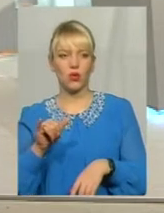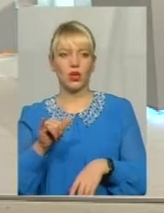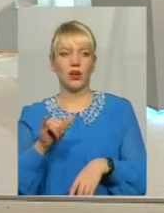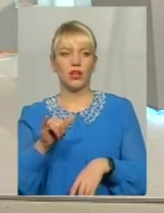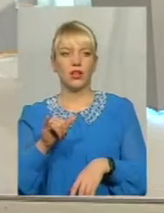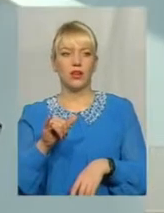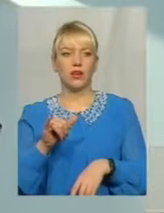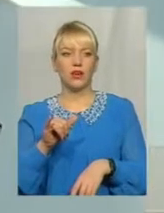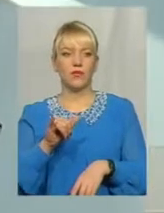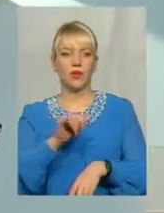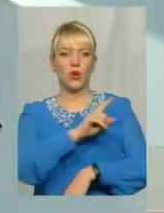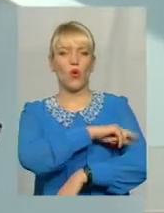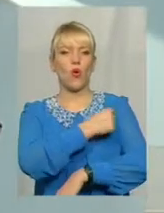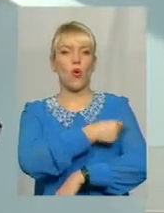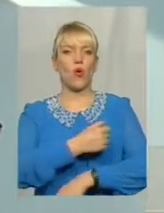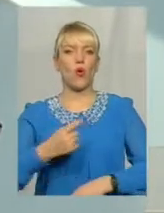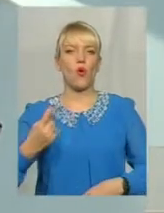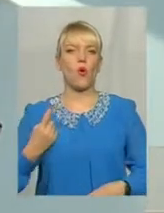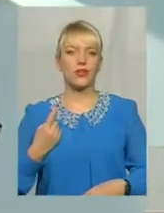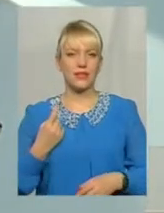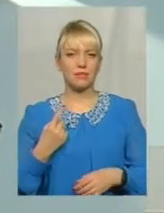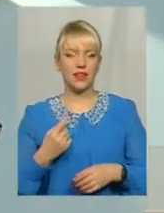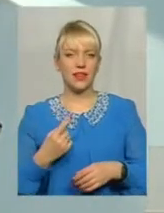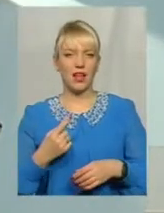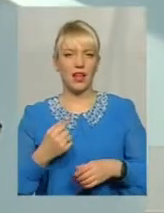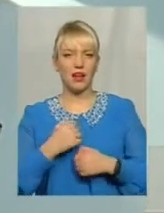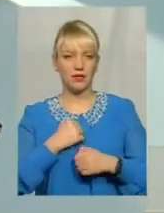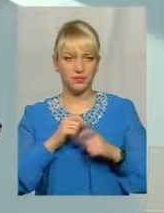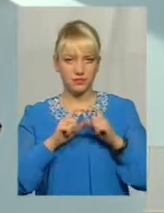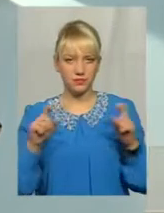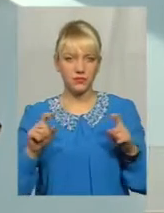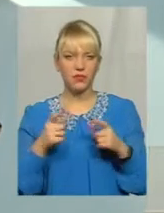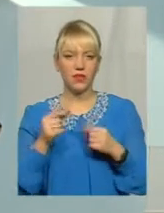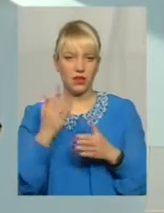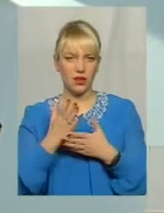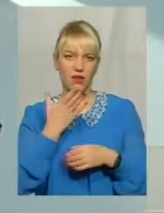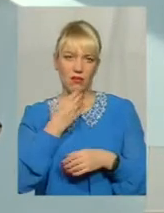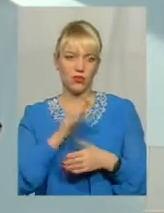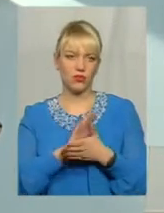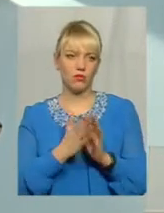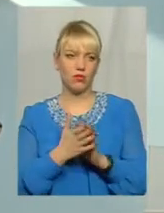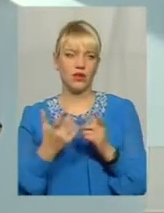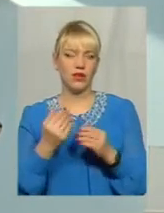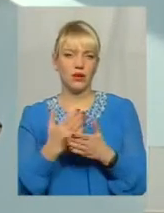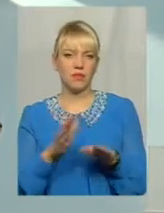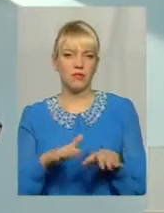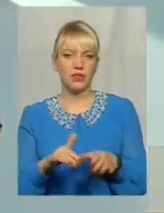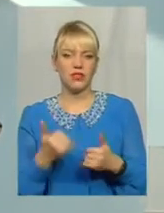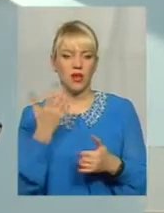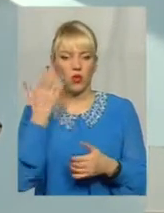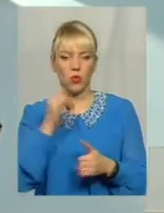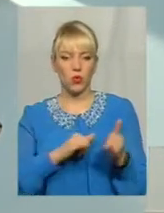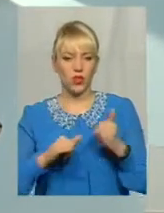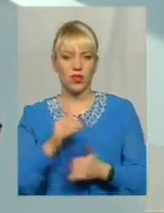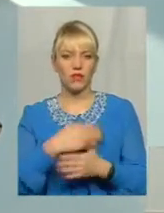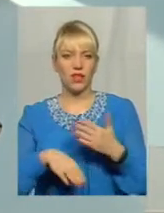інвалідів Великої вітчизняної війни, де гарні умови, комфортні До якої місце, куди інваліди Великої